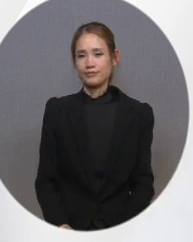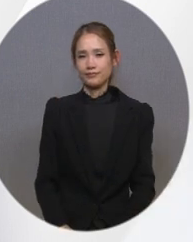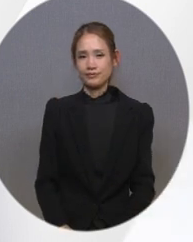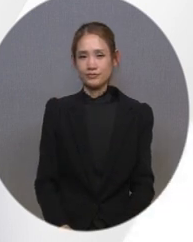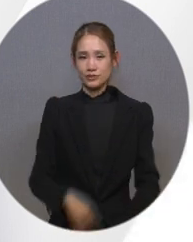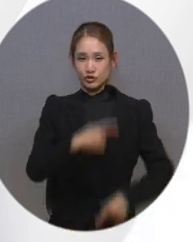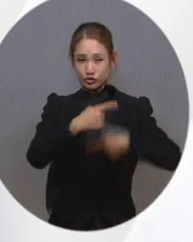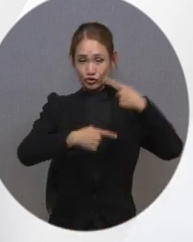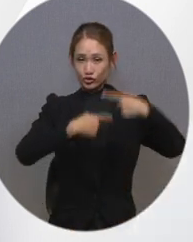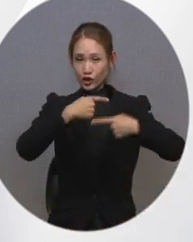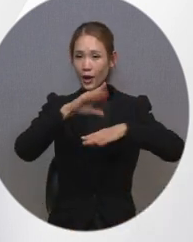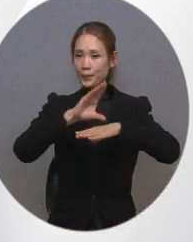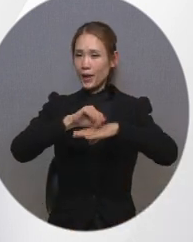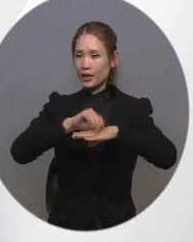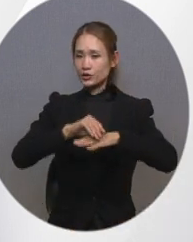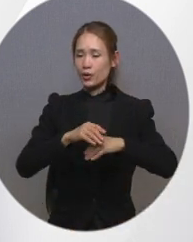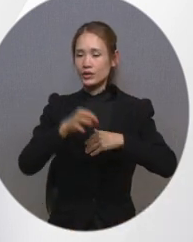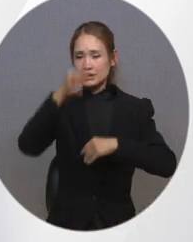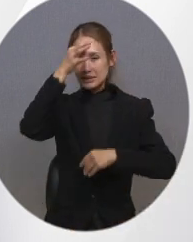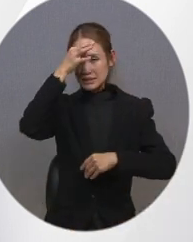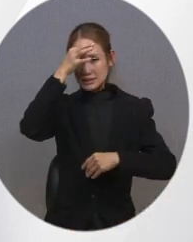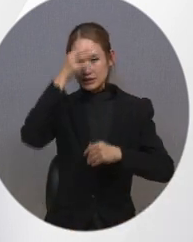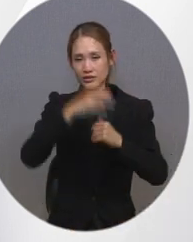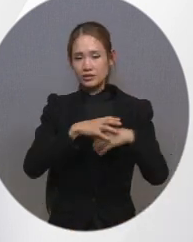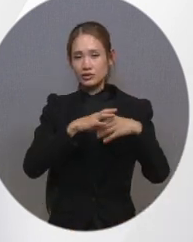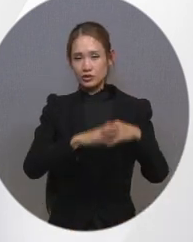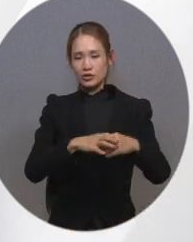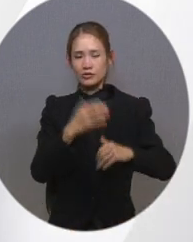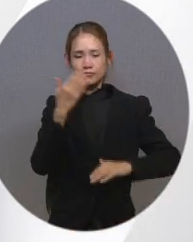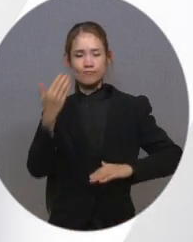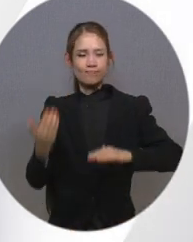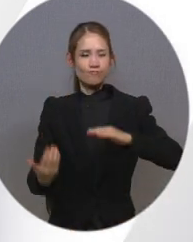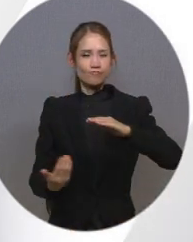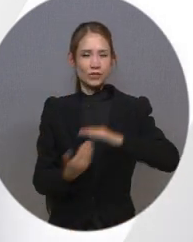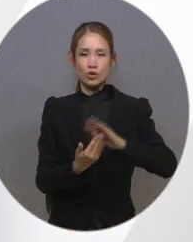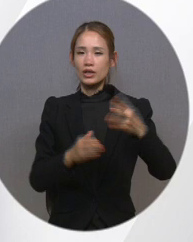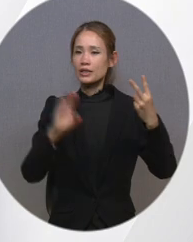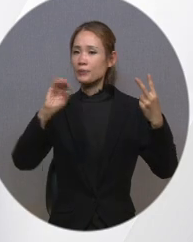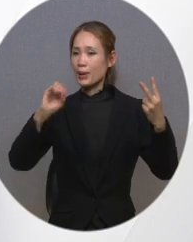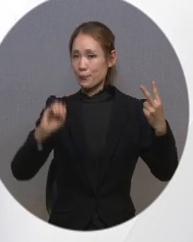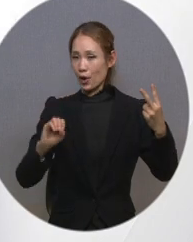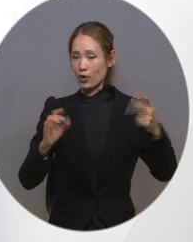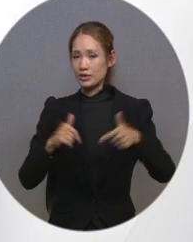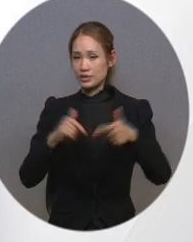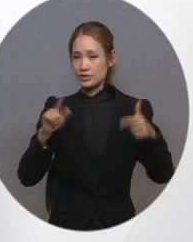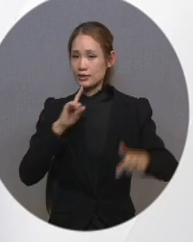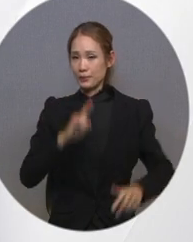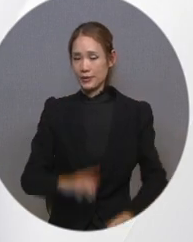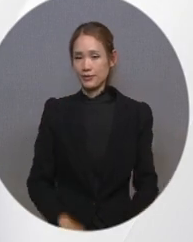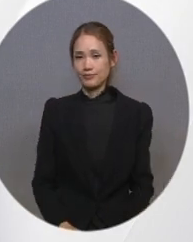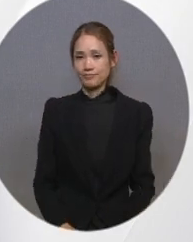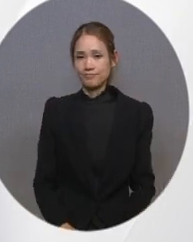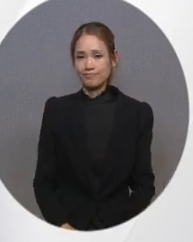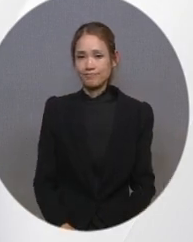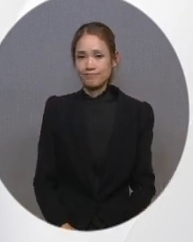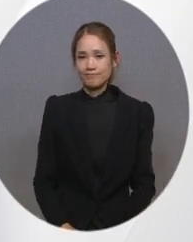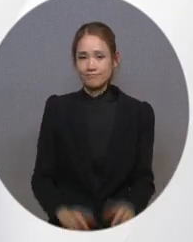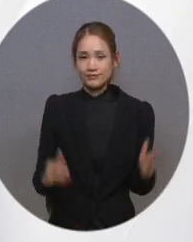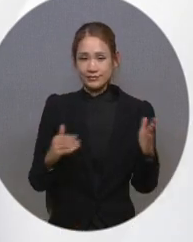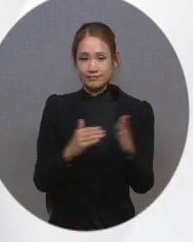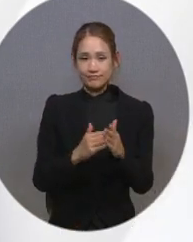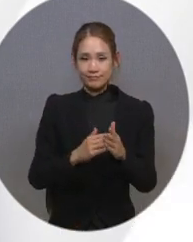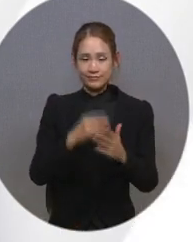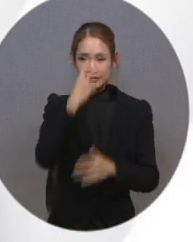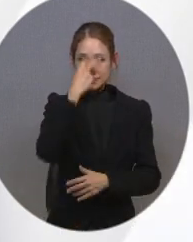수어 방송 기능에서는 수어 방송 크기를 최대 200%까지 확대할 수 있습니다. 지금까지 시각